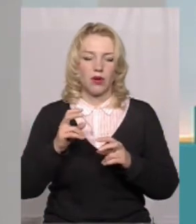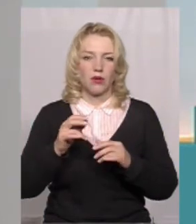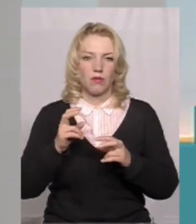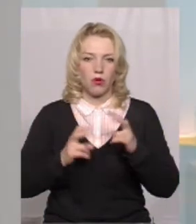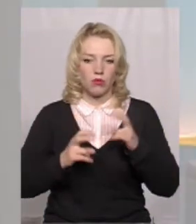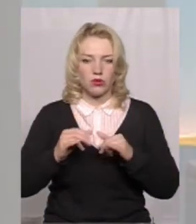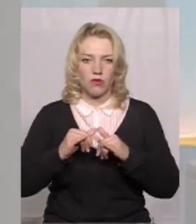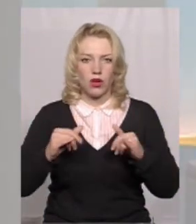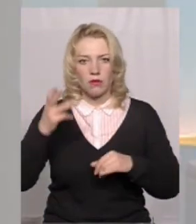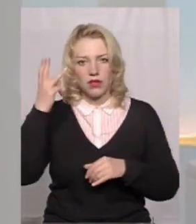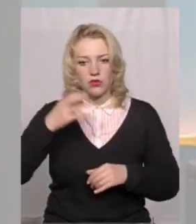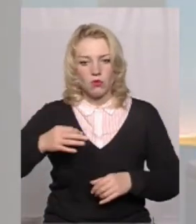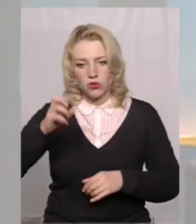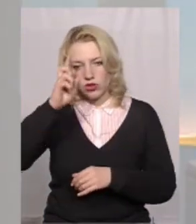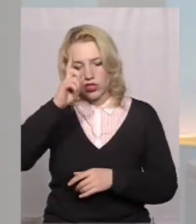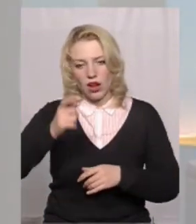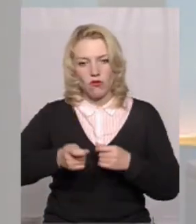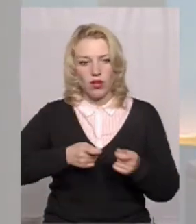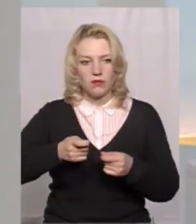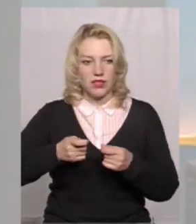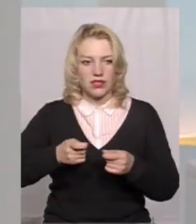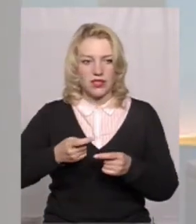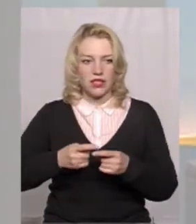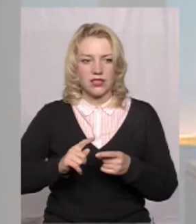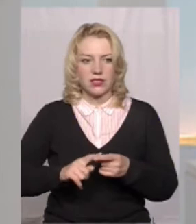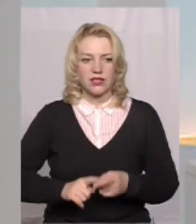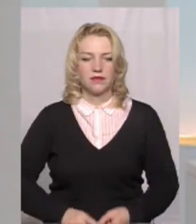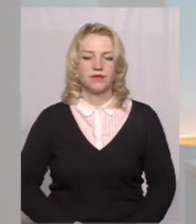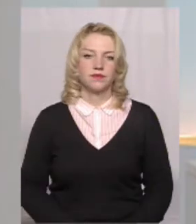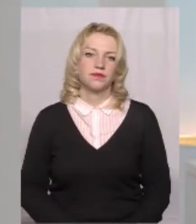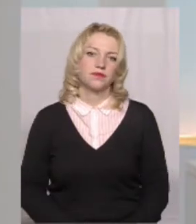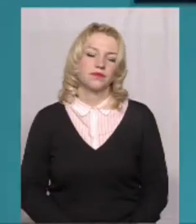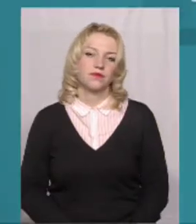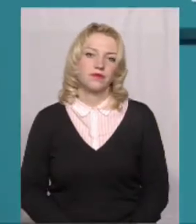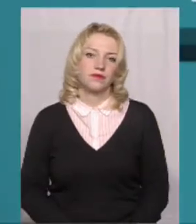Хмельницької обласної державної адміністрації, де нам повідомили ось.